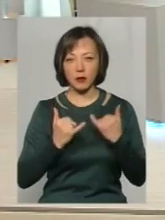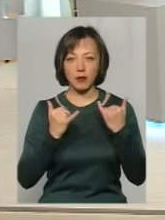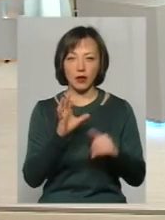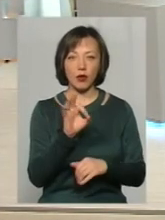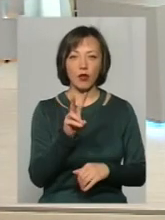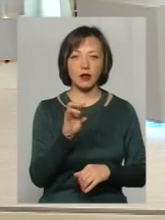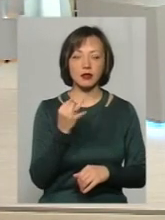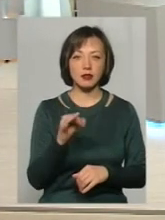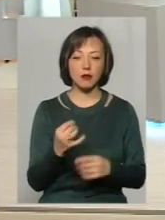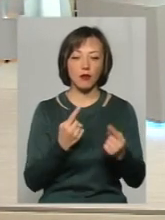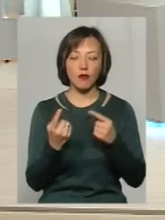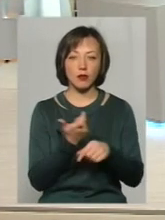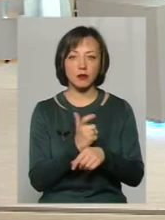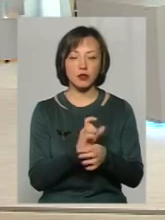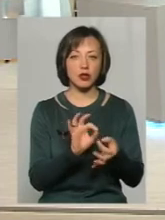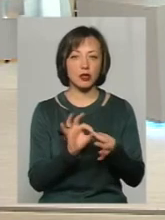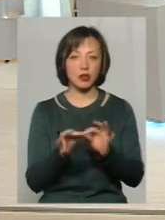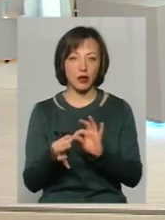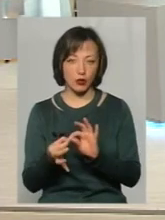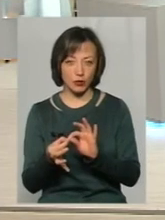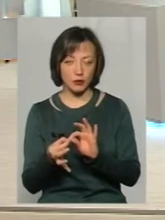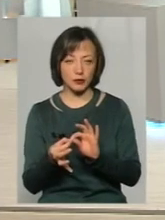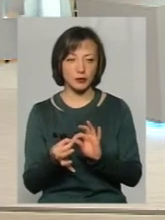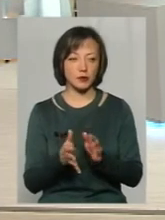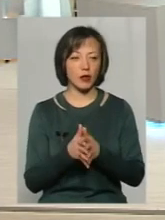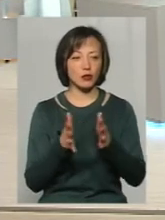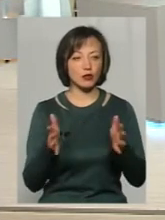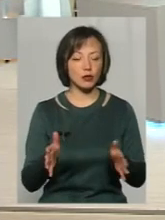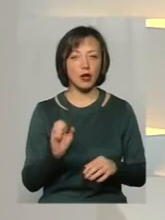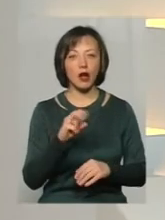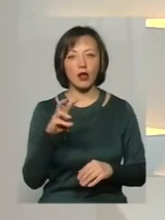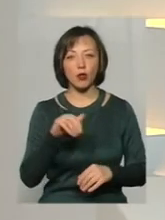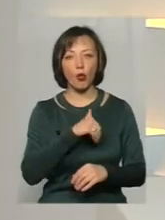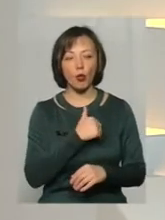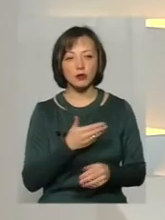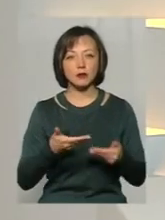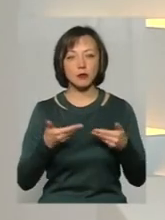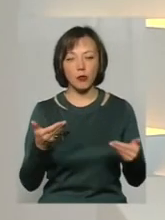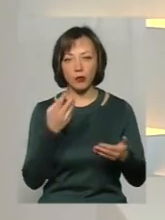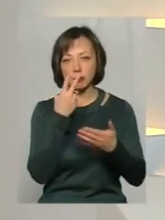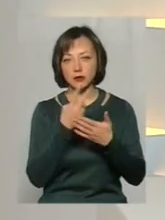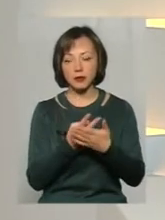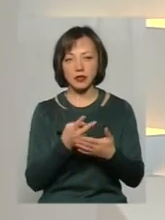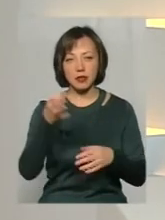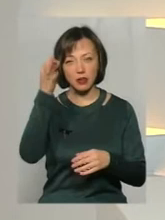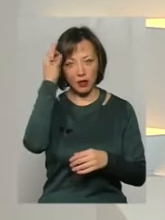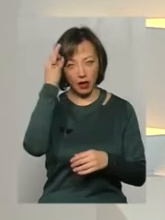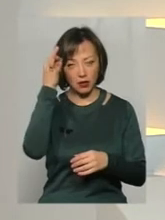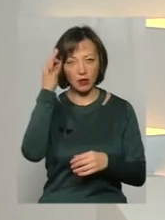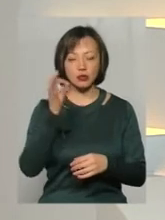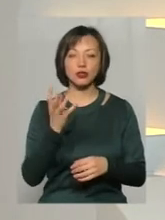ми про це поговоримо більш розширено, але я хочу, щоб ми з глядачами обов'язково згадали